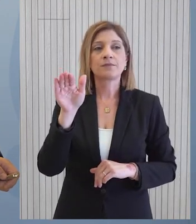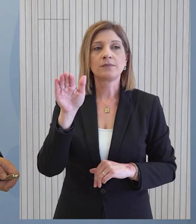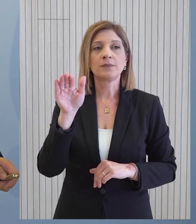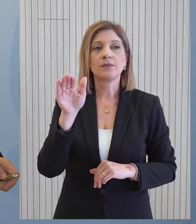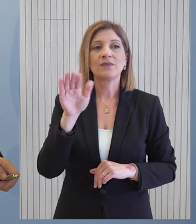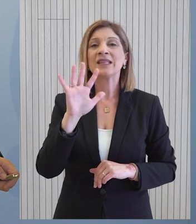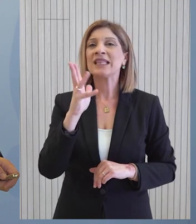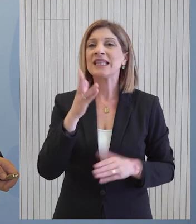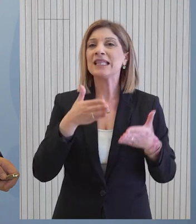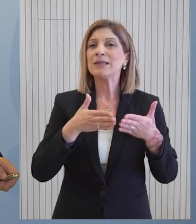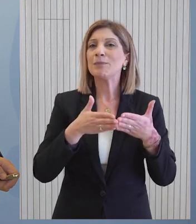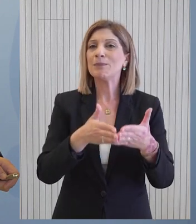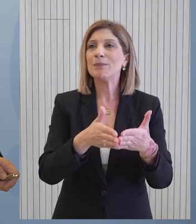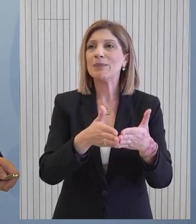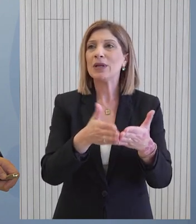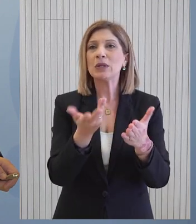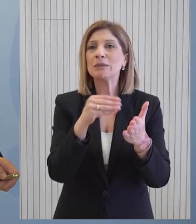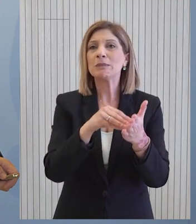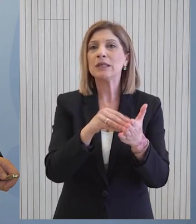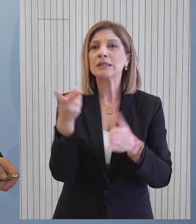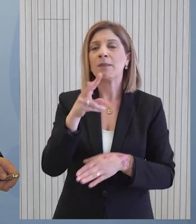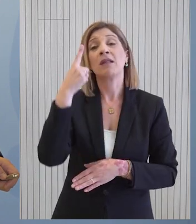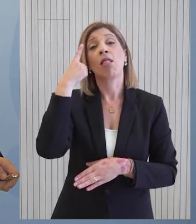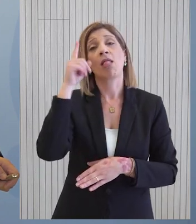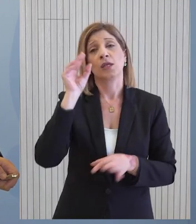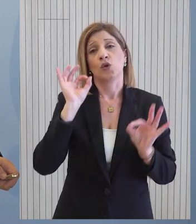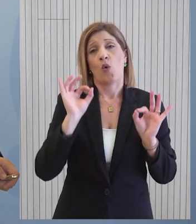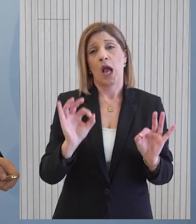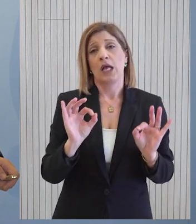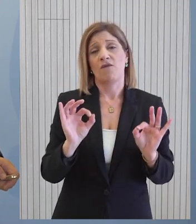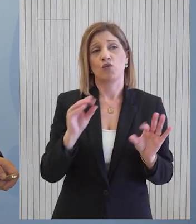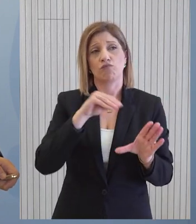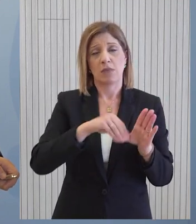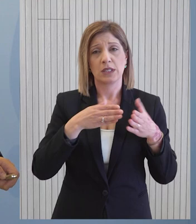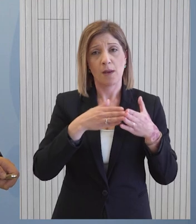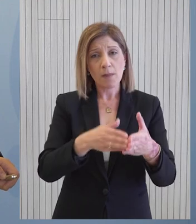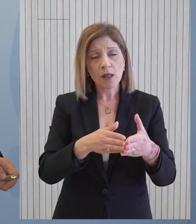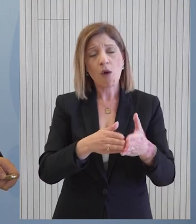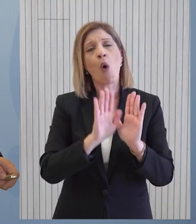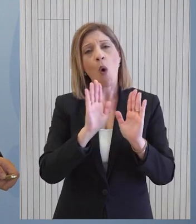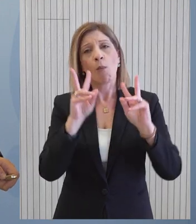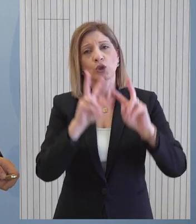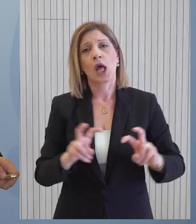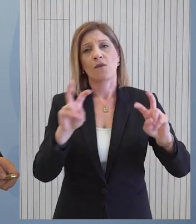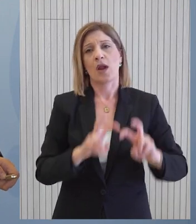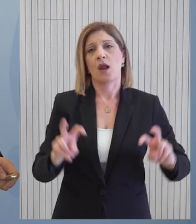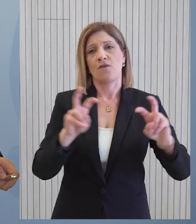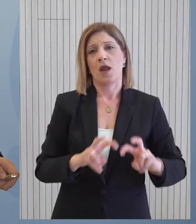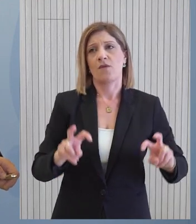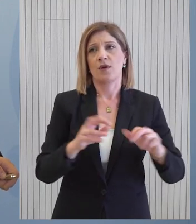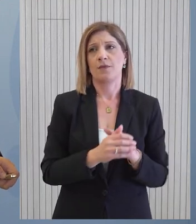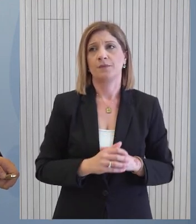Συγγνωμή. Δεν είμαι σε θέση να γνωρίζω το ακριβώς φορτίο του πλοίου. Επαναλαμβάνω ότι δερευνώνται όλες οι πληροφορίες που έχουν δει τα δημοσίευμα.